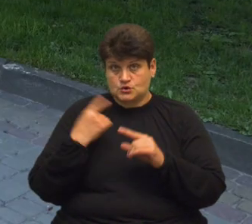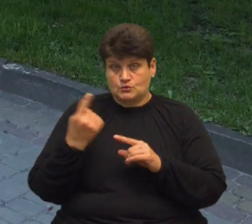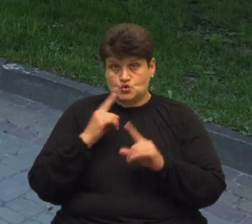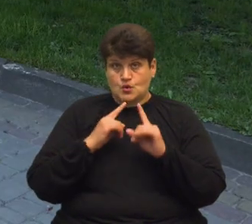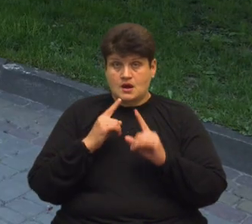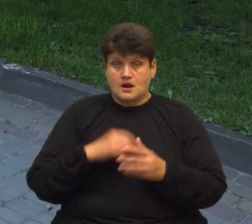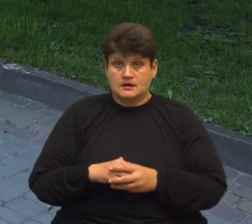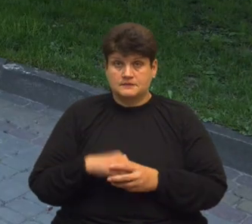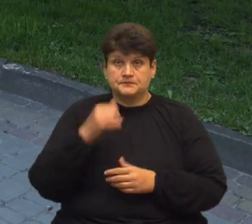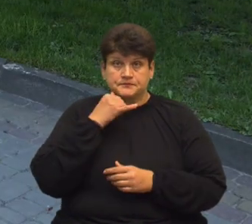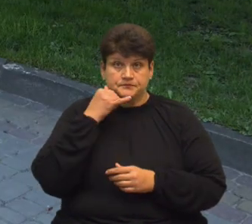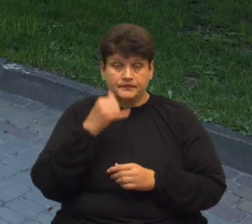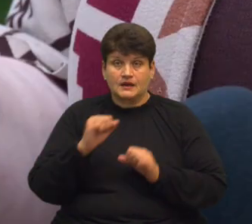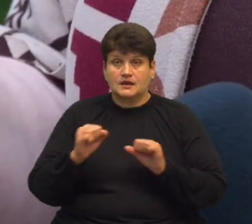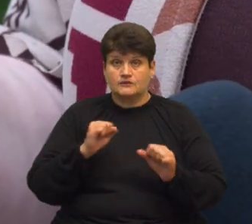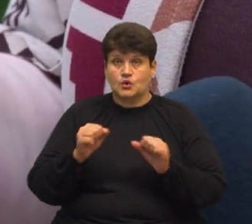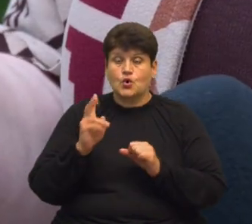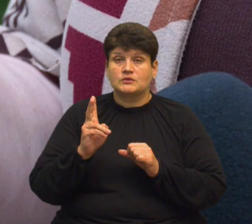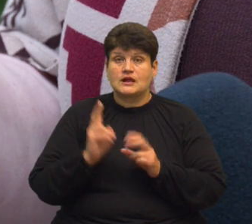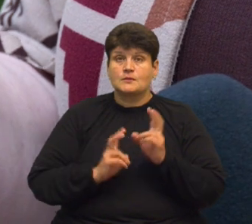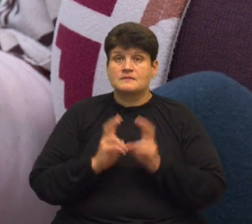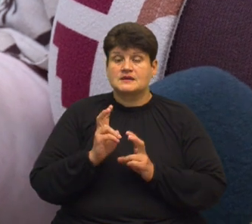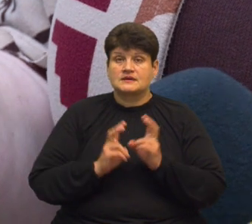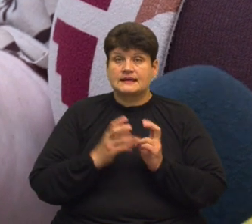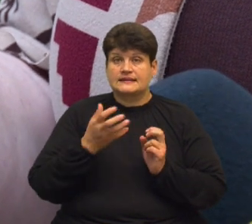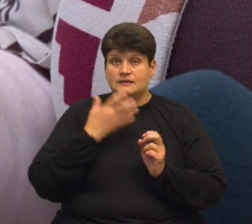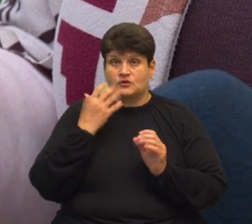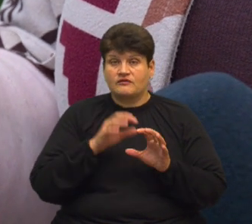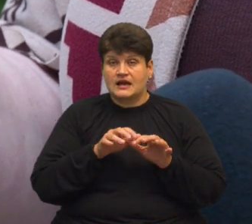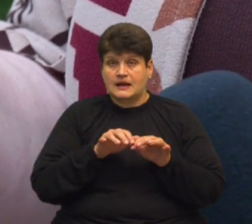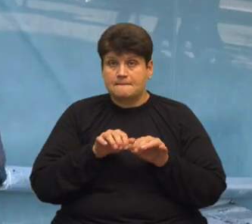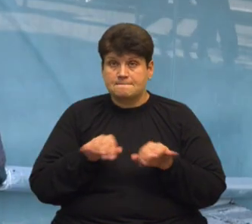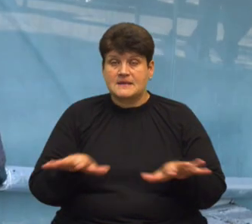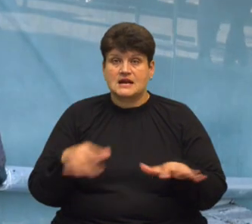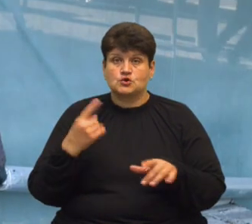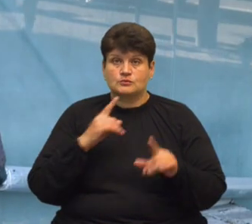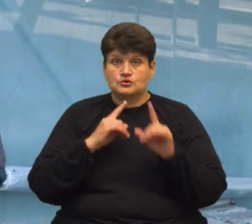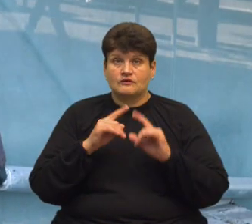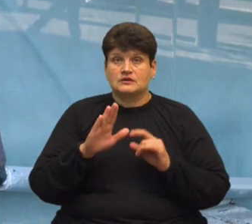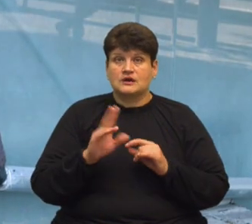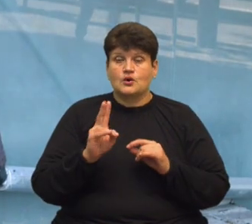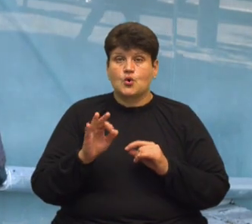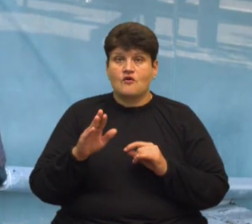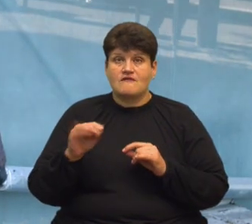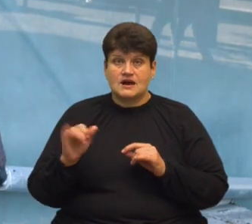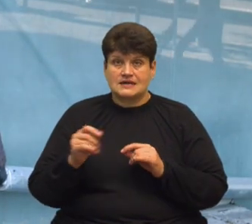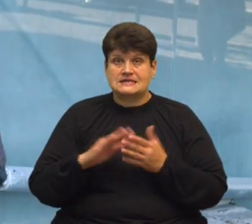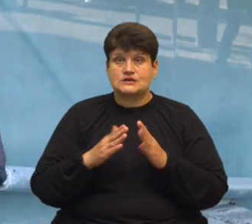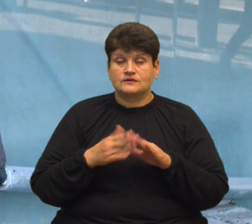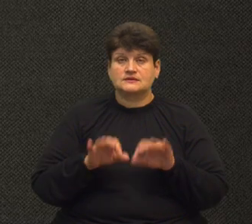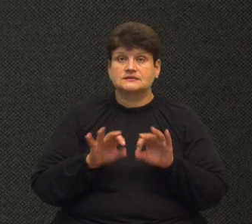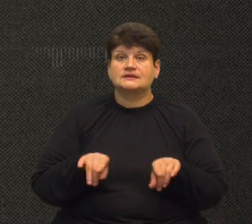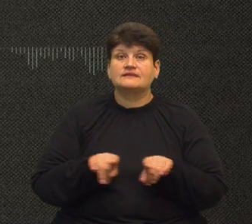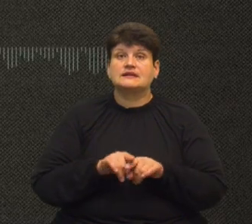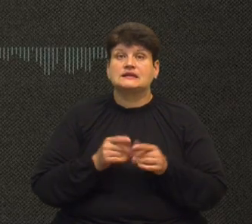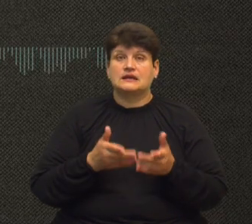Ми зателефонували керівнику комунального підприємства теплових мереж обласної ради Володимиру Ковалю. Ситуацію він прокоментував